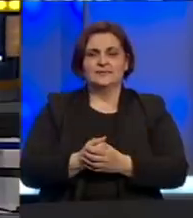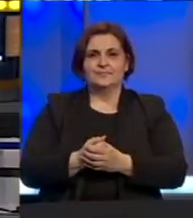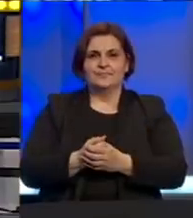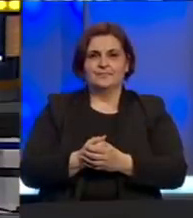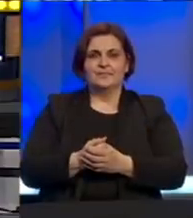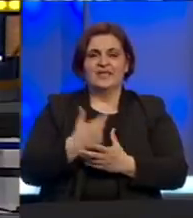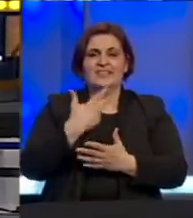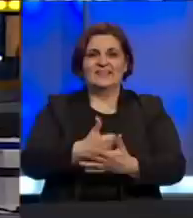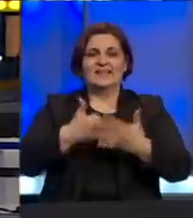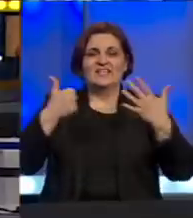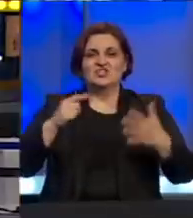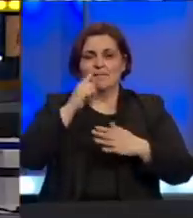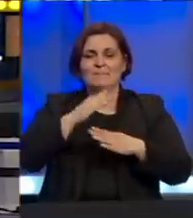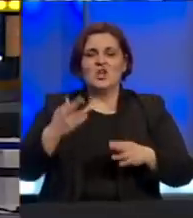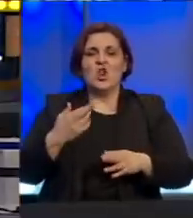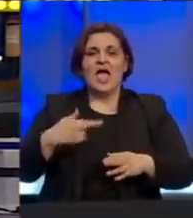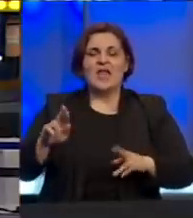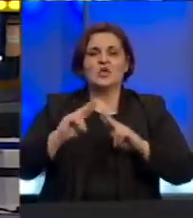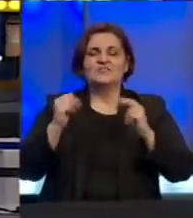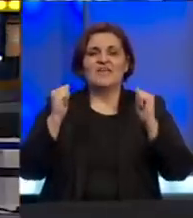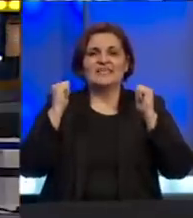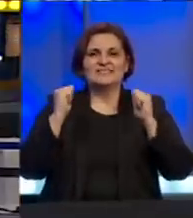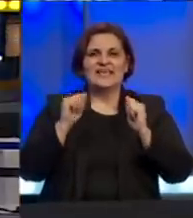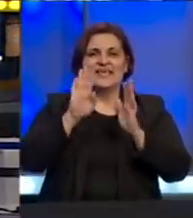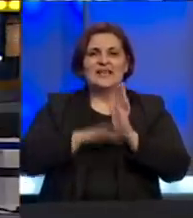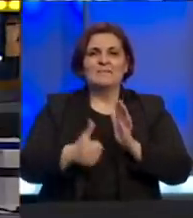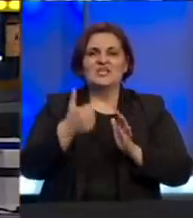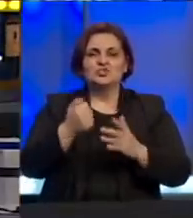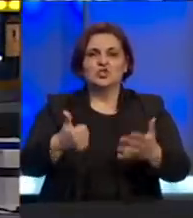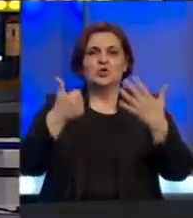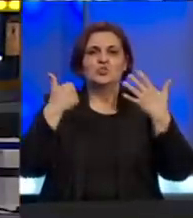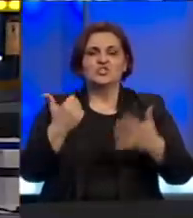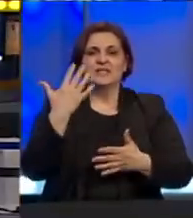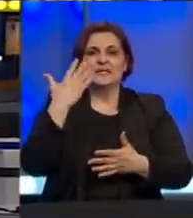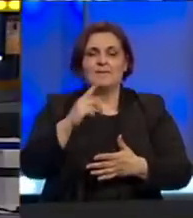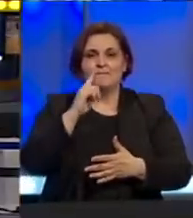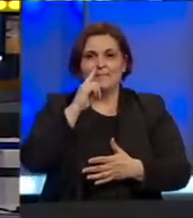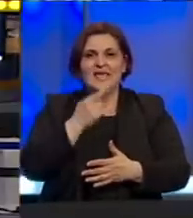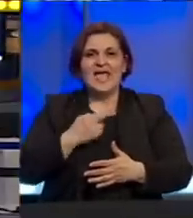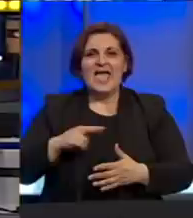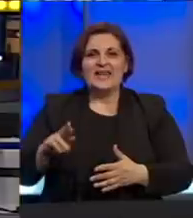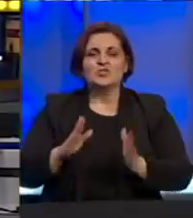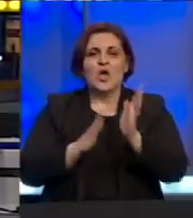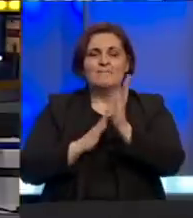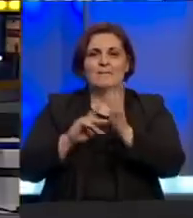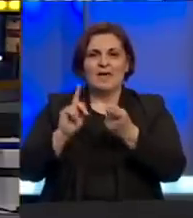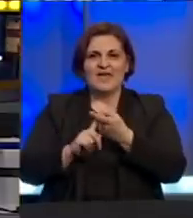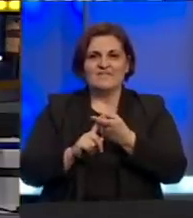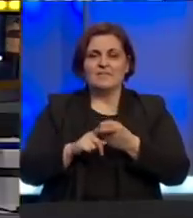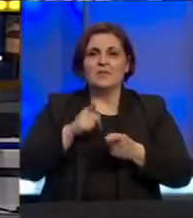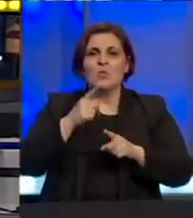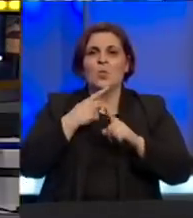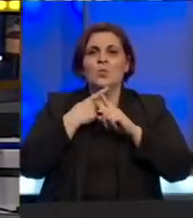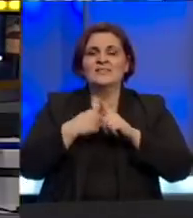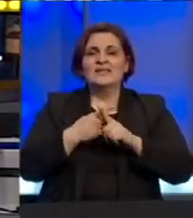36 milijuna eura od Svjetske banke i najmanje 165 milijuna eura od MMF-a. U tim